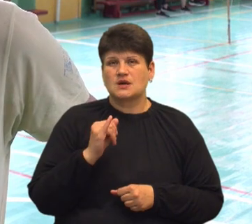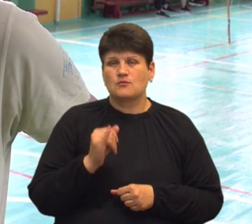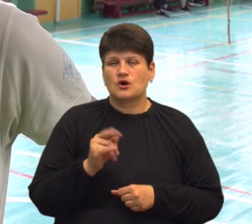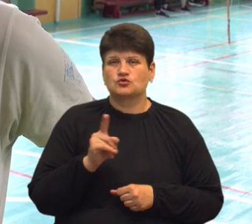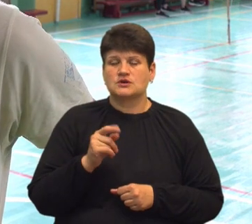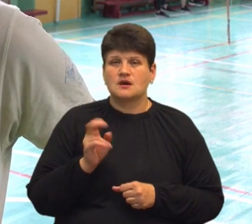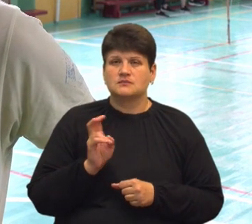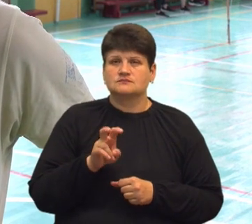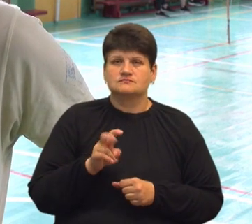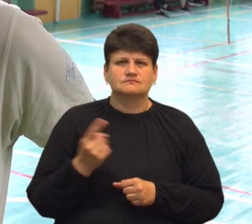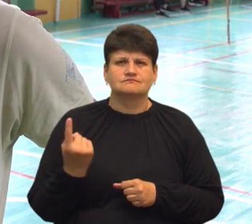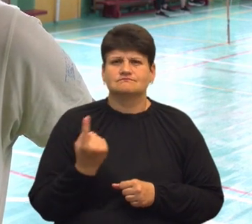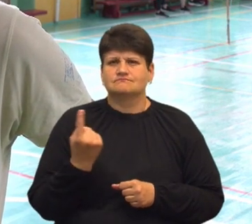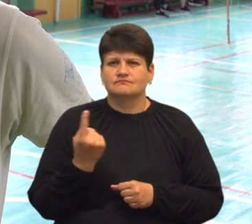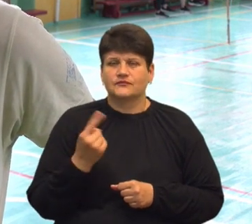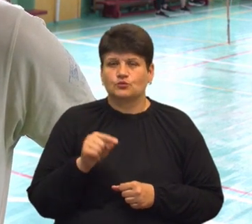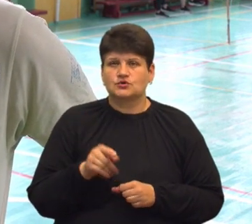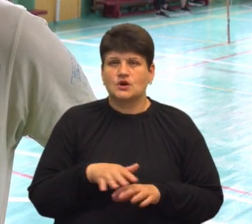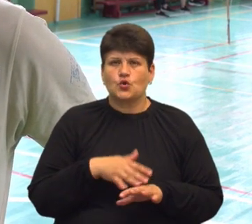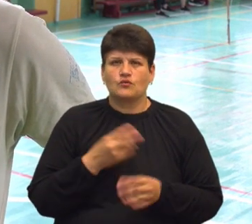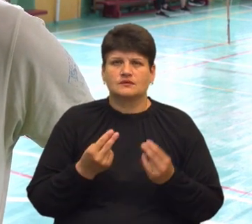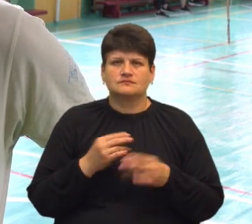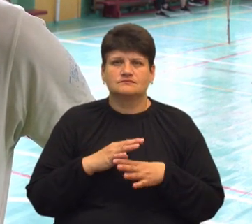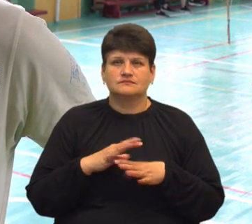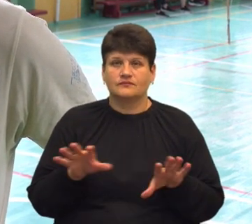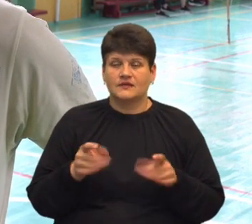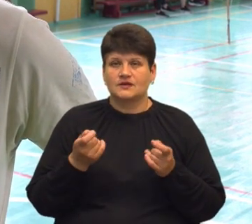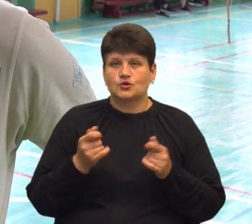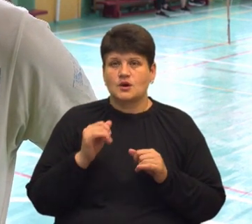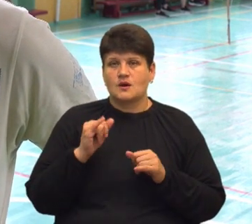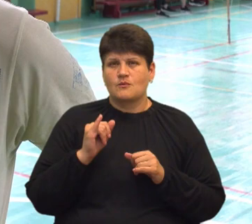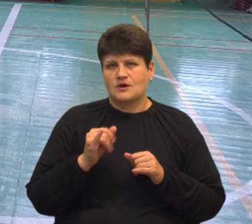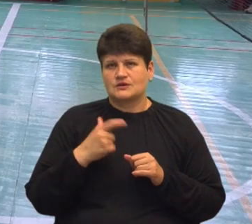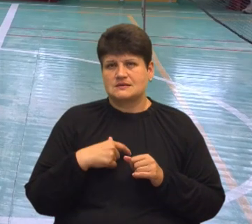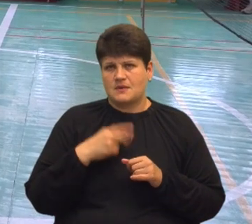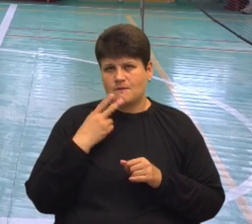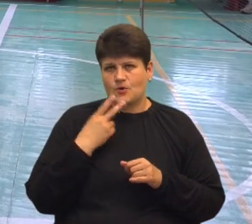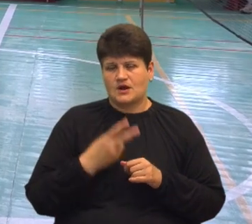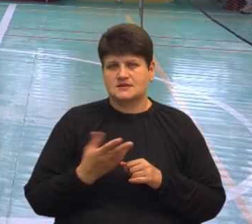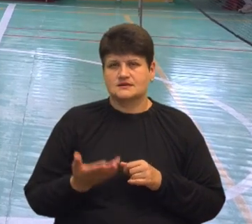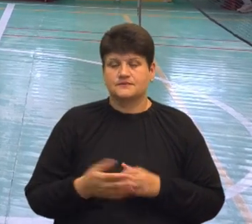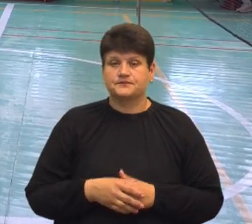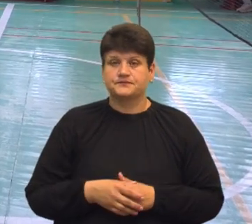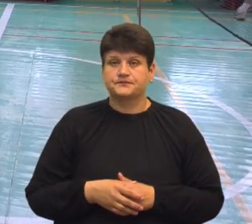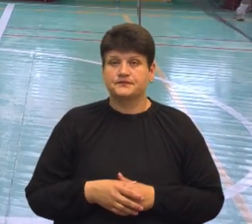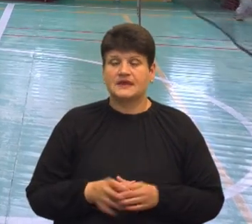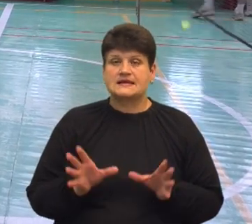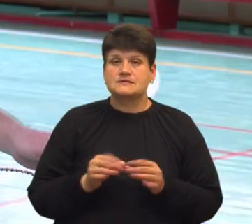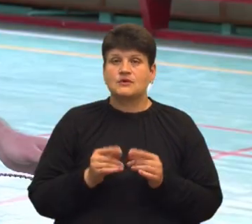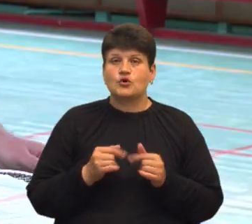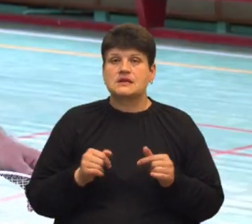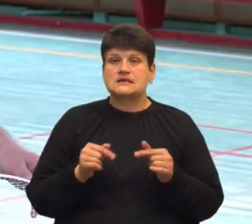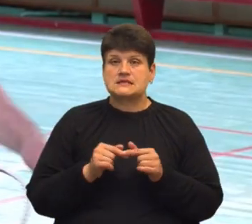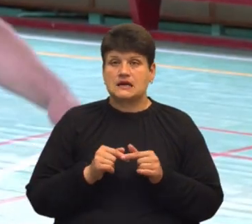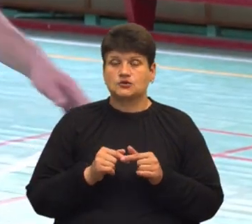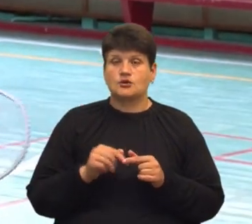вийшов перший, через те, що я довго не грав і трохи погано себе показав першій грі. Співорганізатор марафону – директор